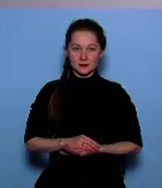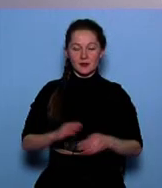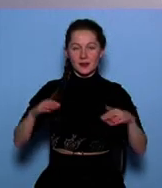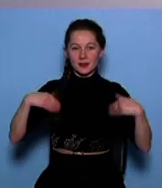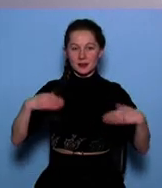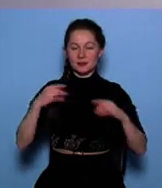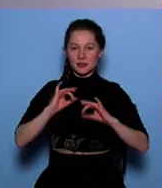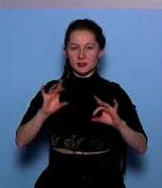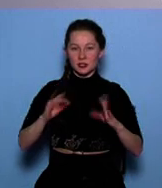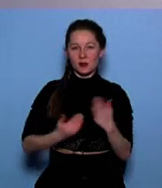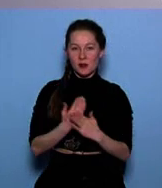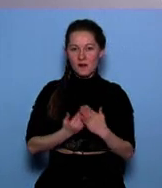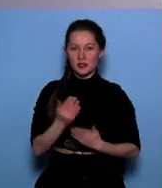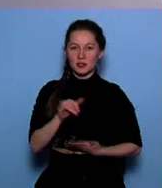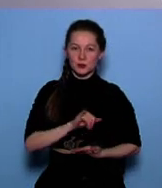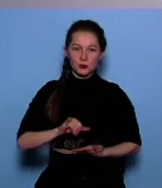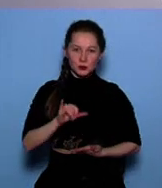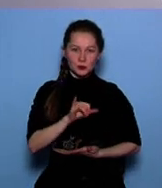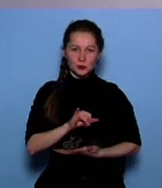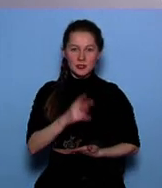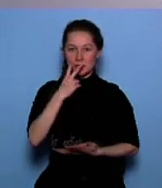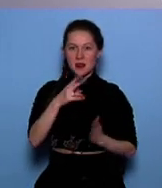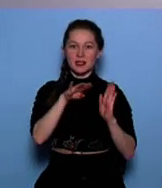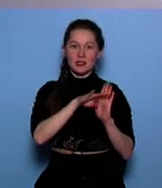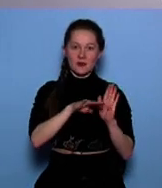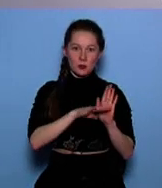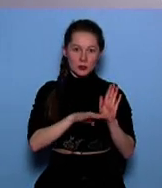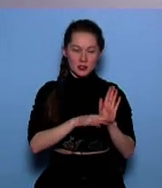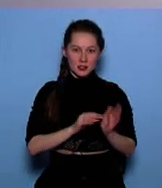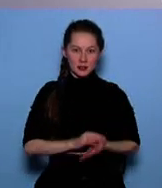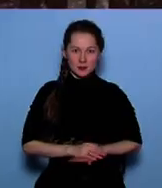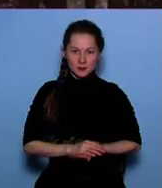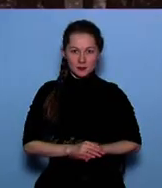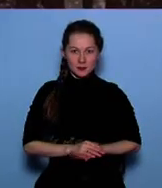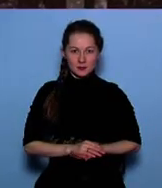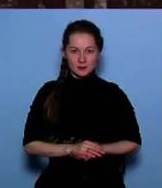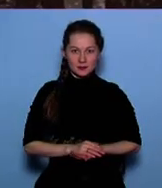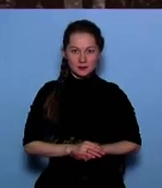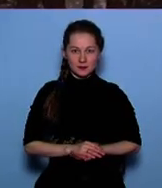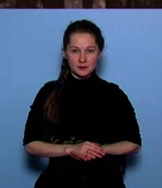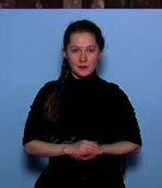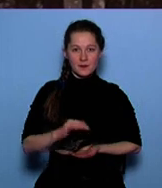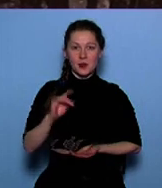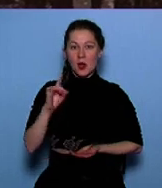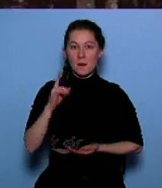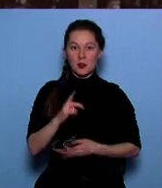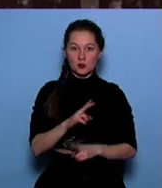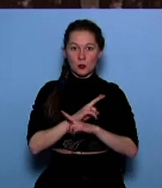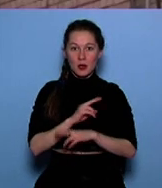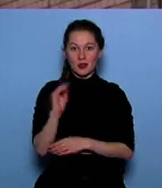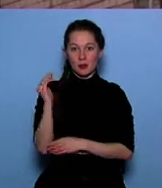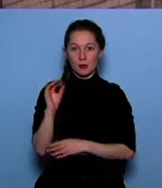Здравствуйте! В эфире новости Удмуртии, в студии Петр Завьялов. Смотрите в выпуске. Из-за чего погиб ребенок?